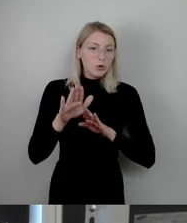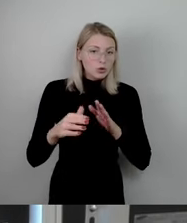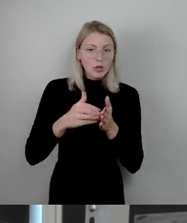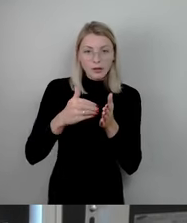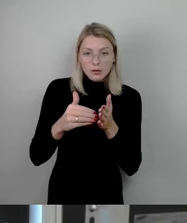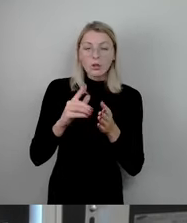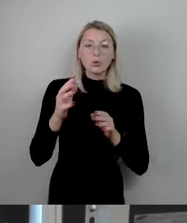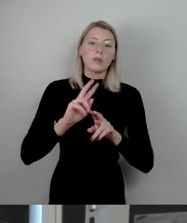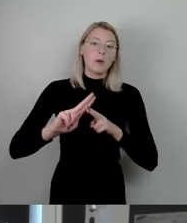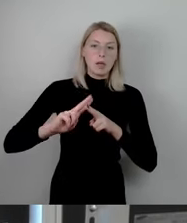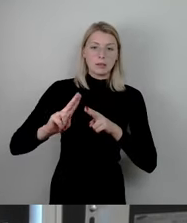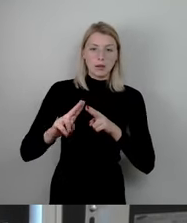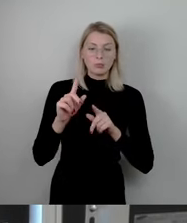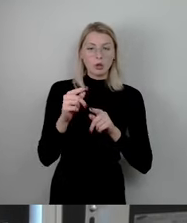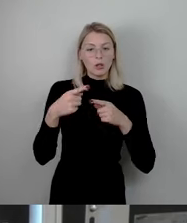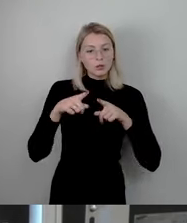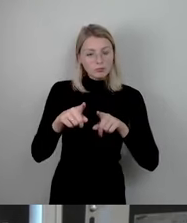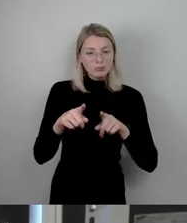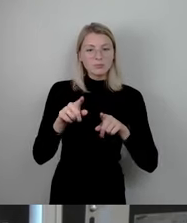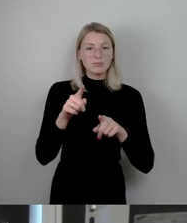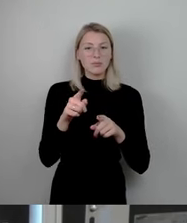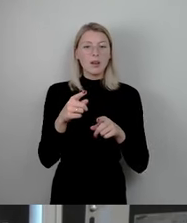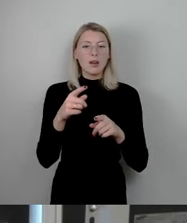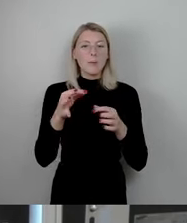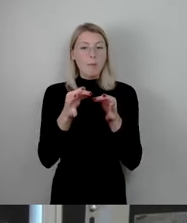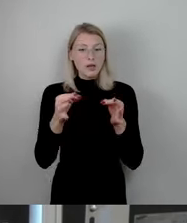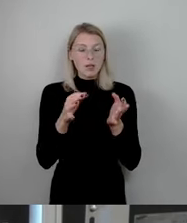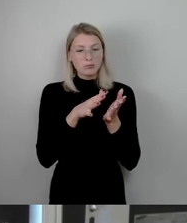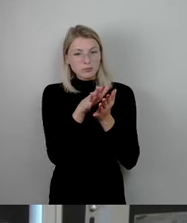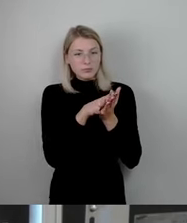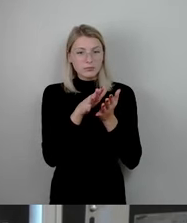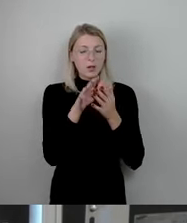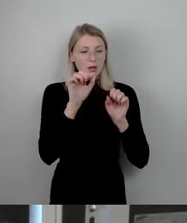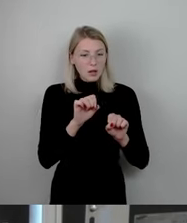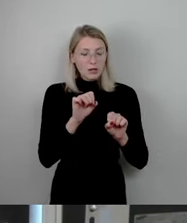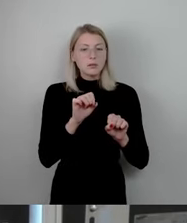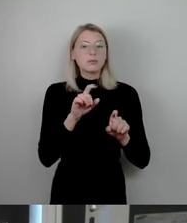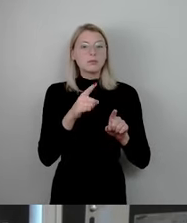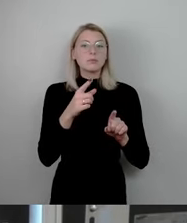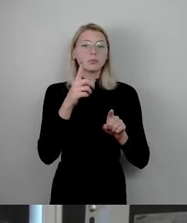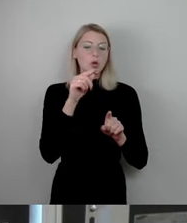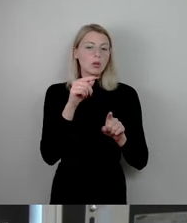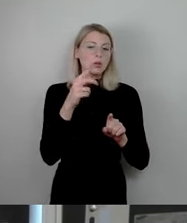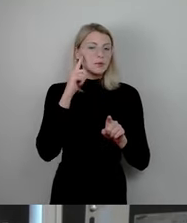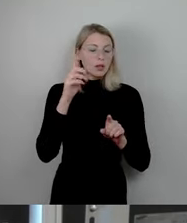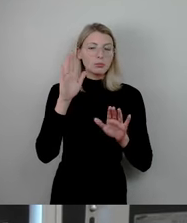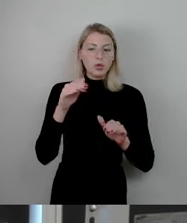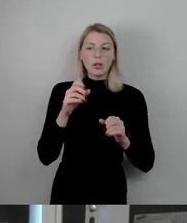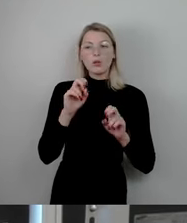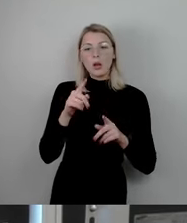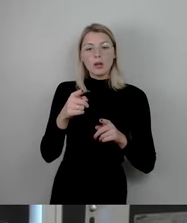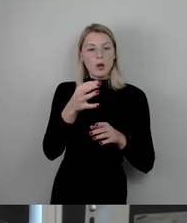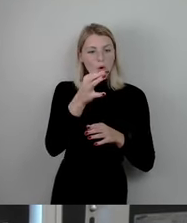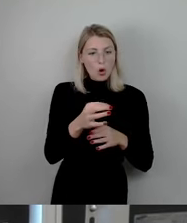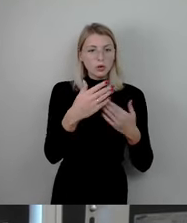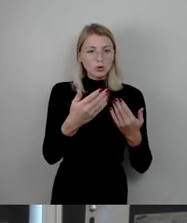bekommen wir durch die Evaluation der Maßnahmen auch einen Einblick vor Ort und können flexibel auf neue Herausforderungen, auf Änderungen vor Ort